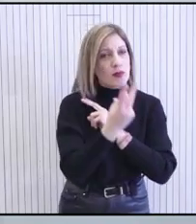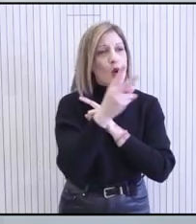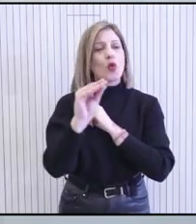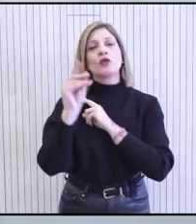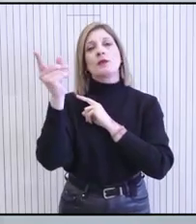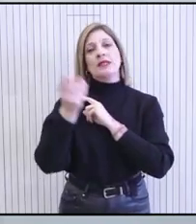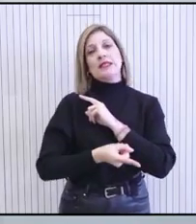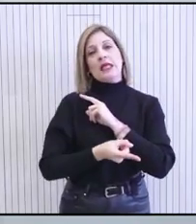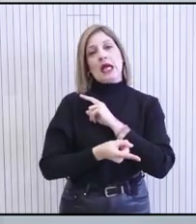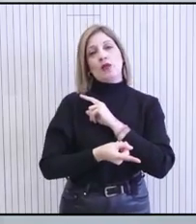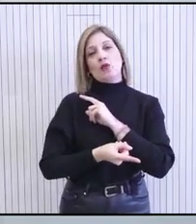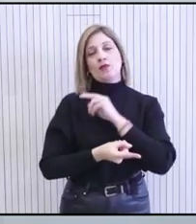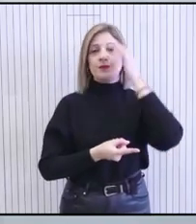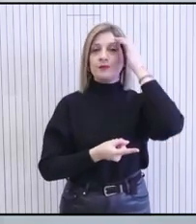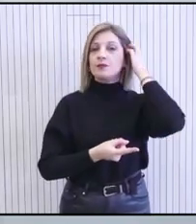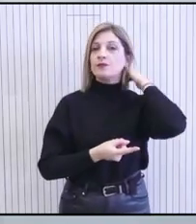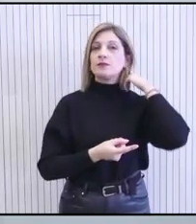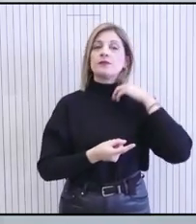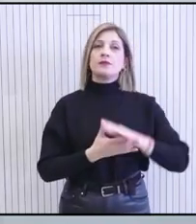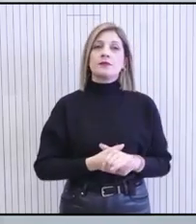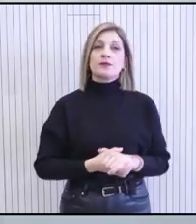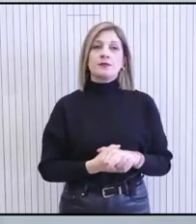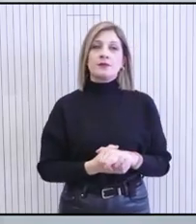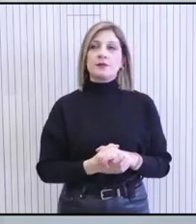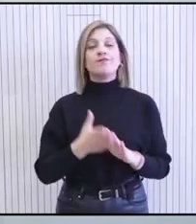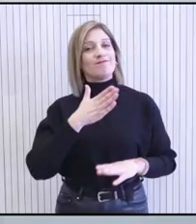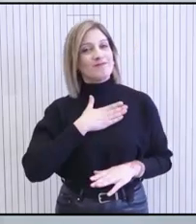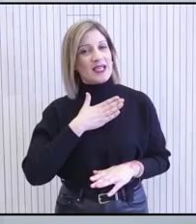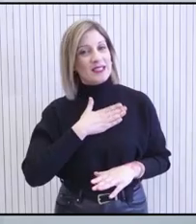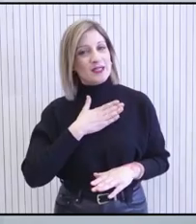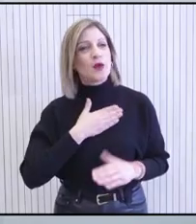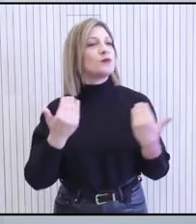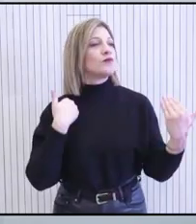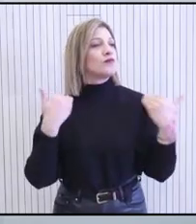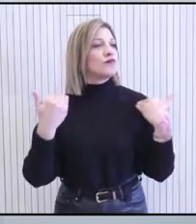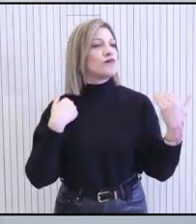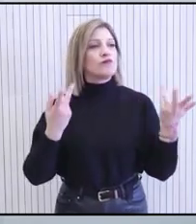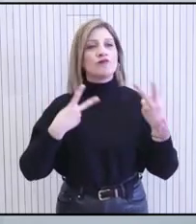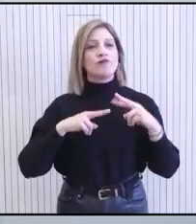% της αξίας του οικοπαίδου. Ευχαριστώ, αν υπάρχουν ερωτήσεις.